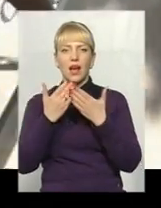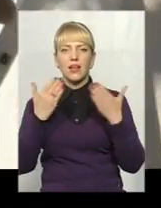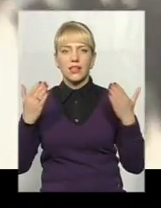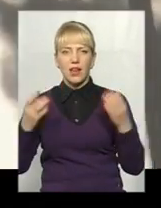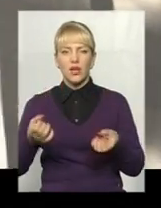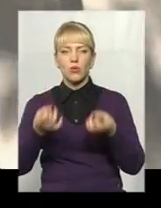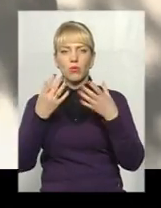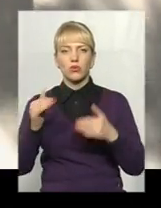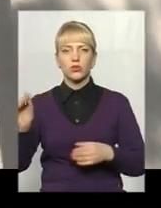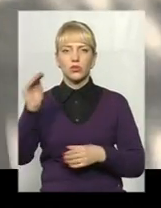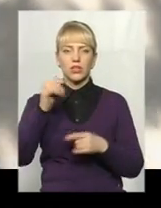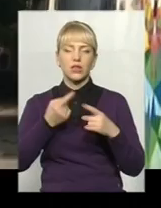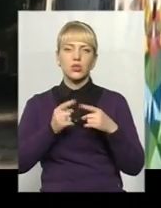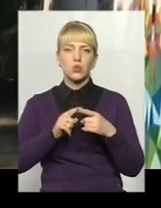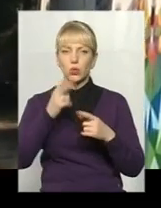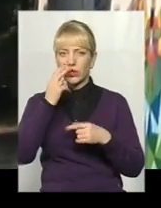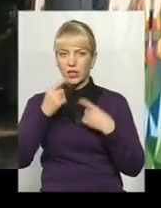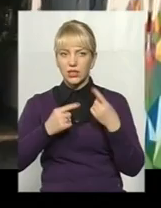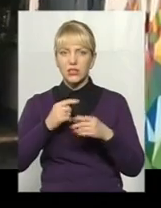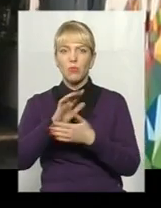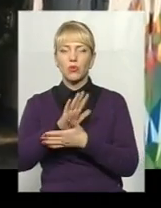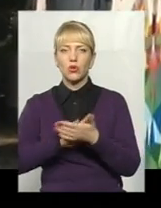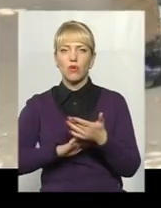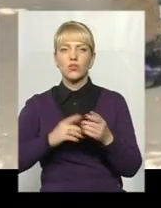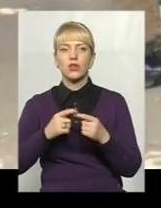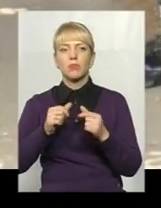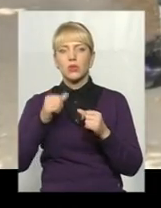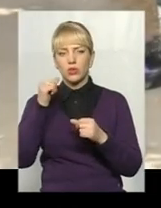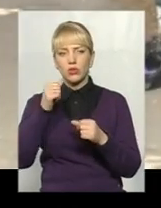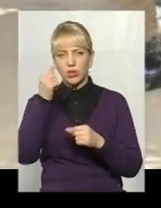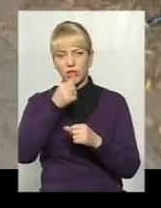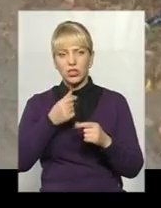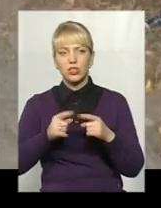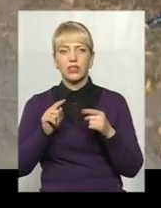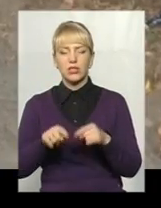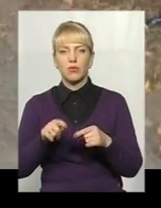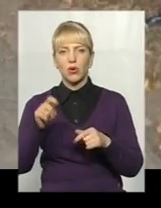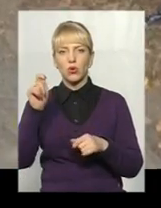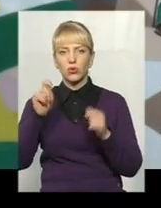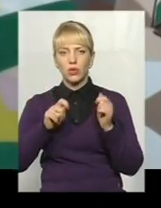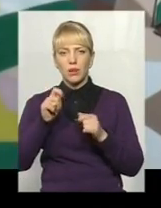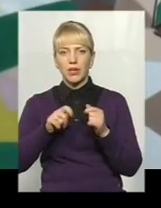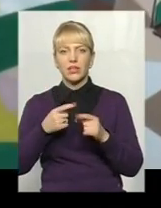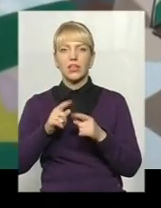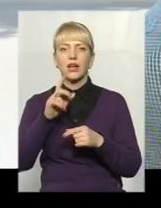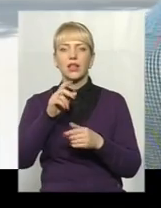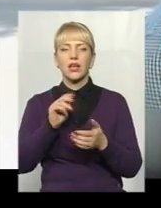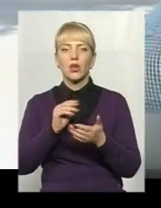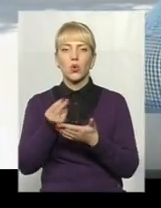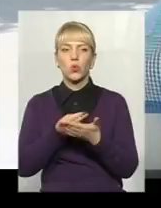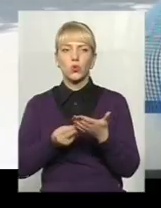традицію продовжили і цьогоріч. Над новим малюнком працювали художники, які спеціально приїхали на республіку з Одеси. Ми